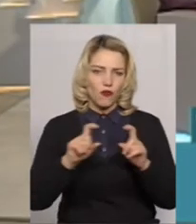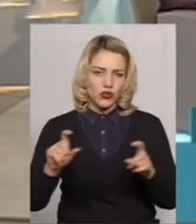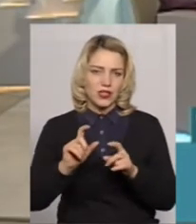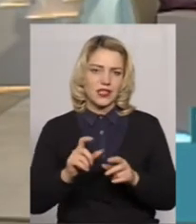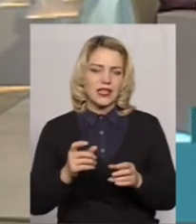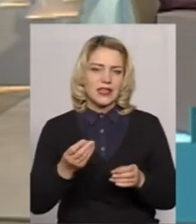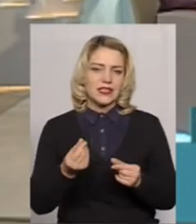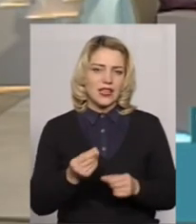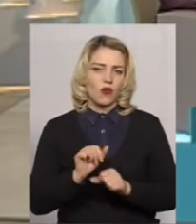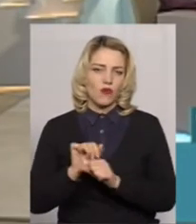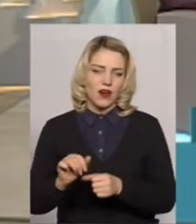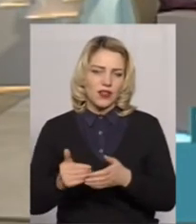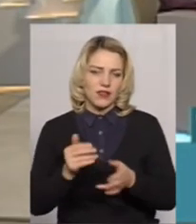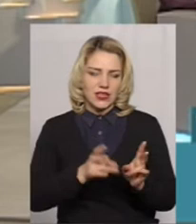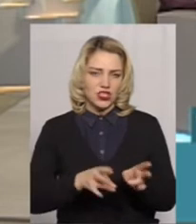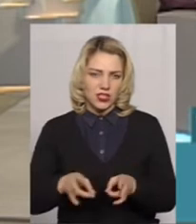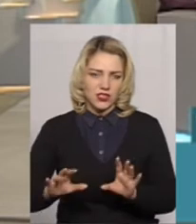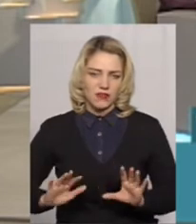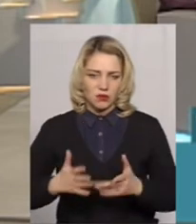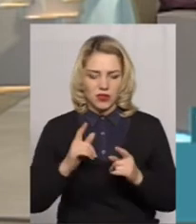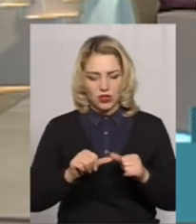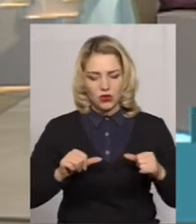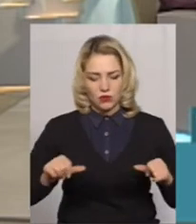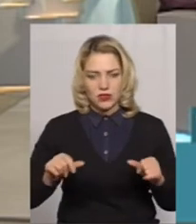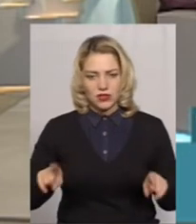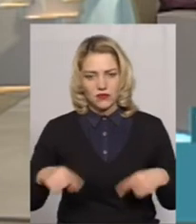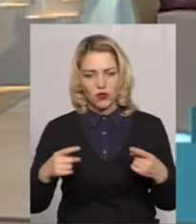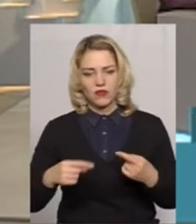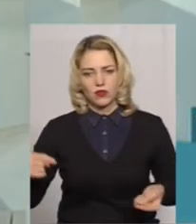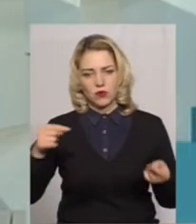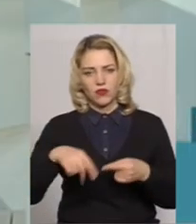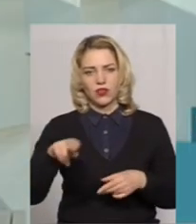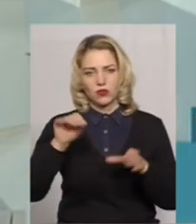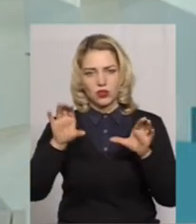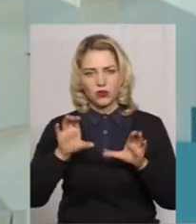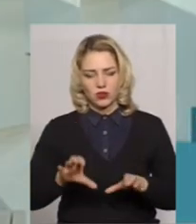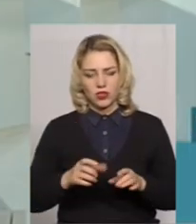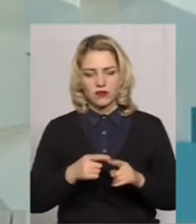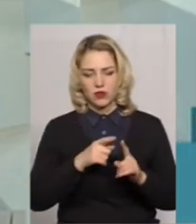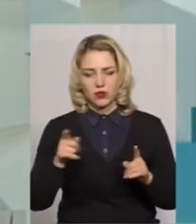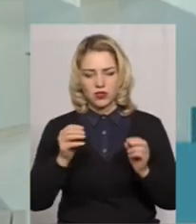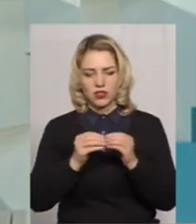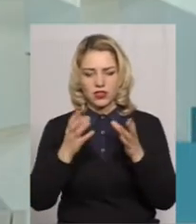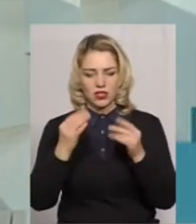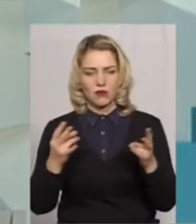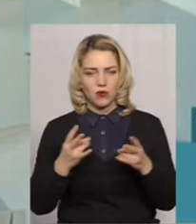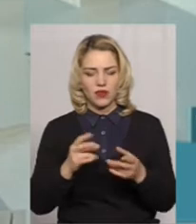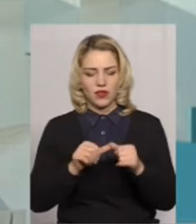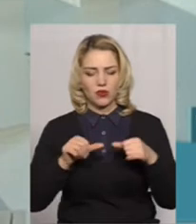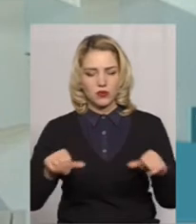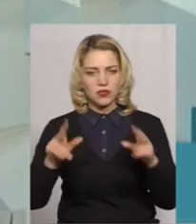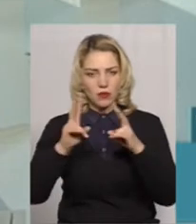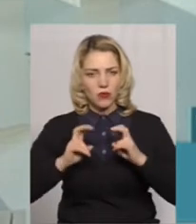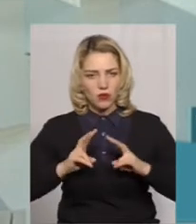Отже, комісія створена відповідно до законодавства з охорони праці протягом 10 робочих днів. Комісія повинна провести